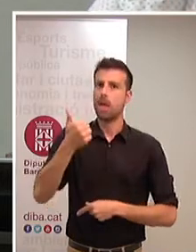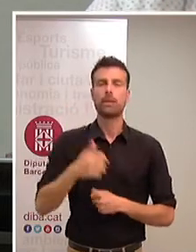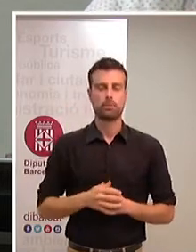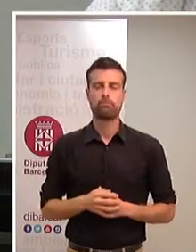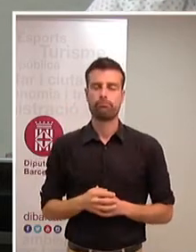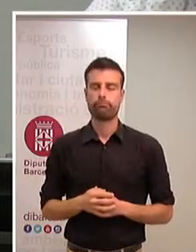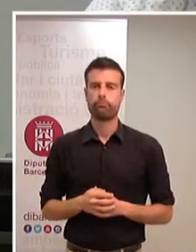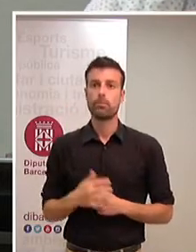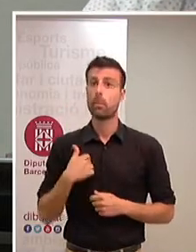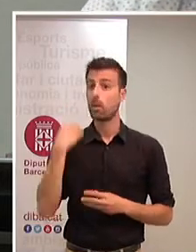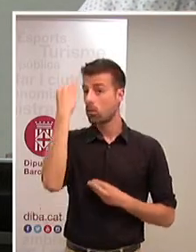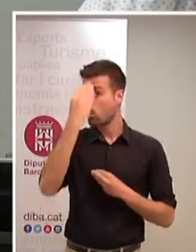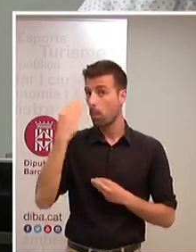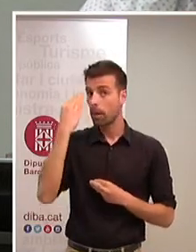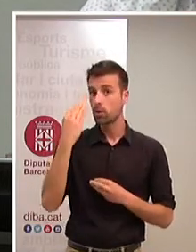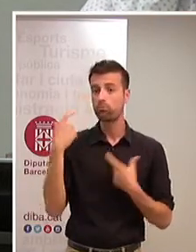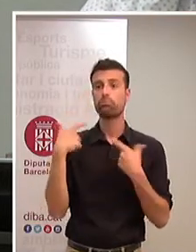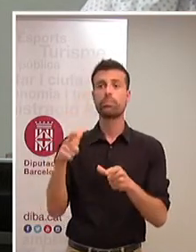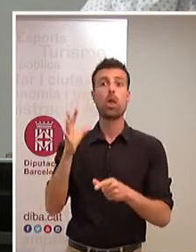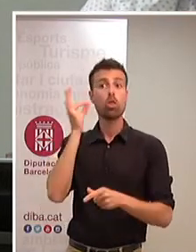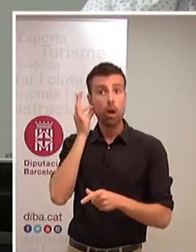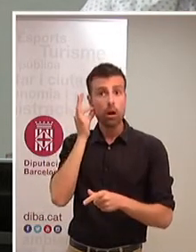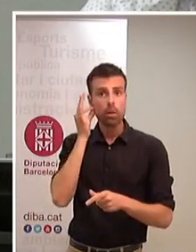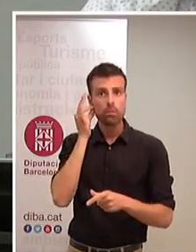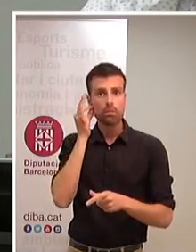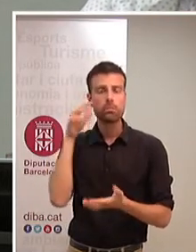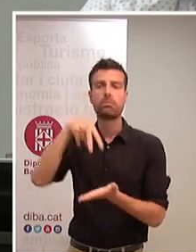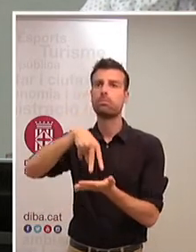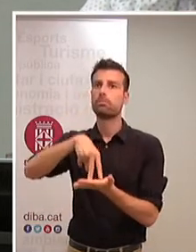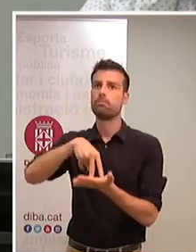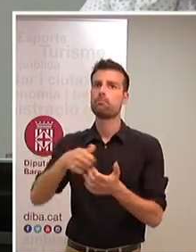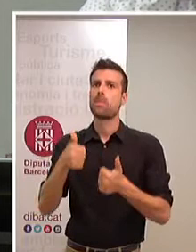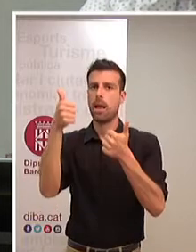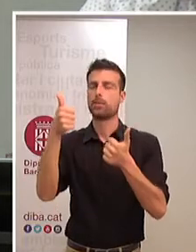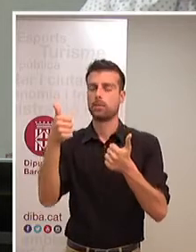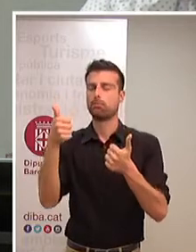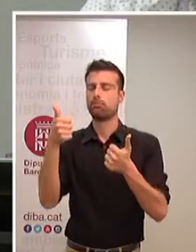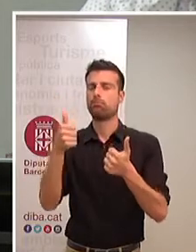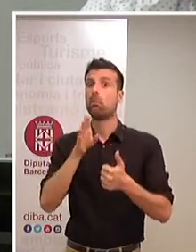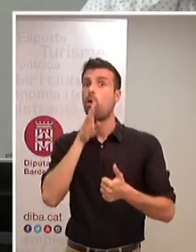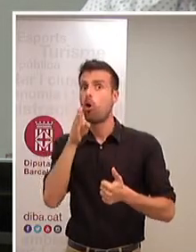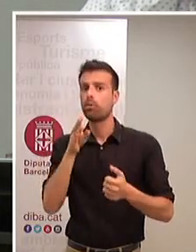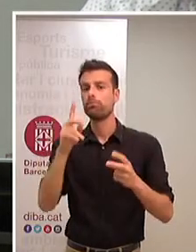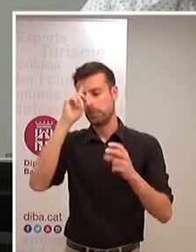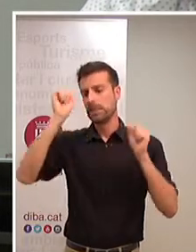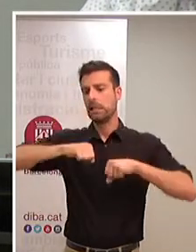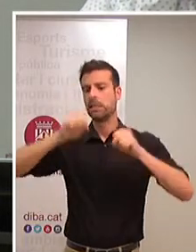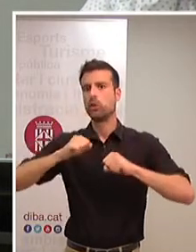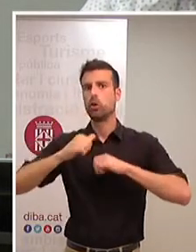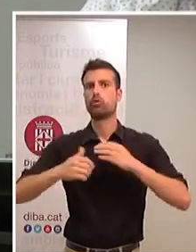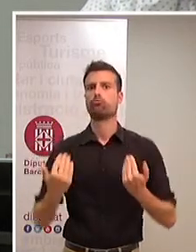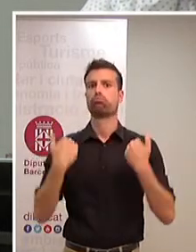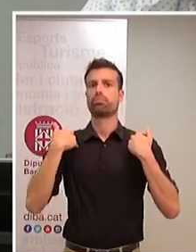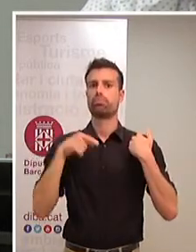Crec en un futur on la dona sigui present als llocs de presa de decisió a